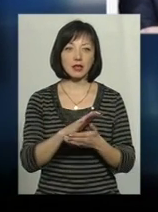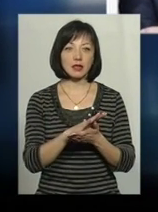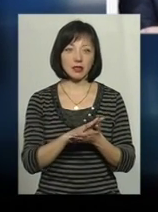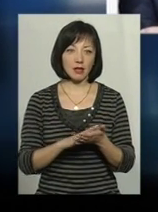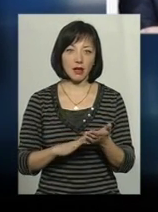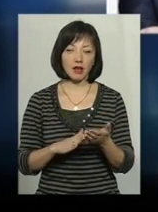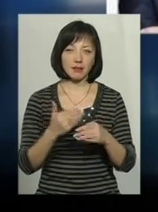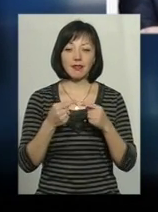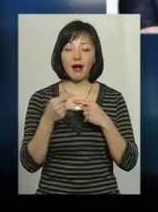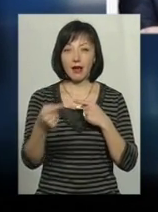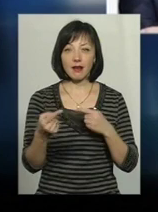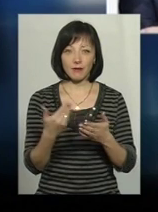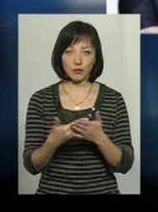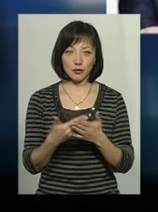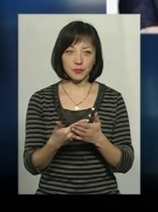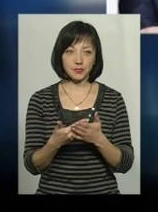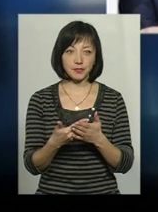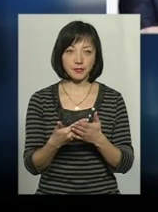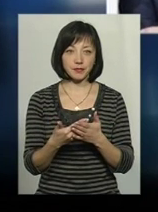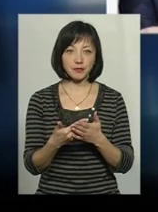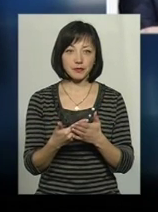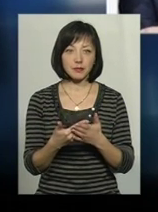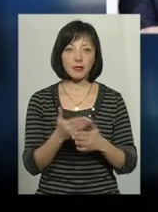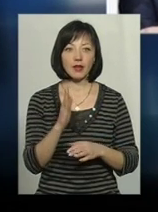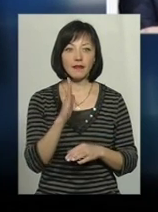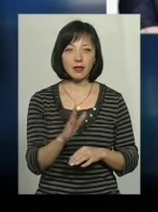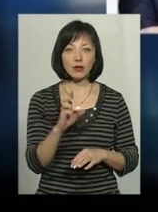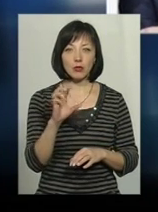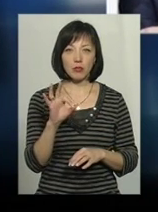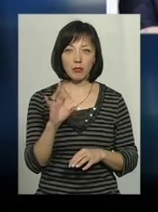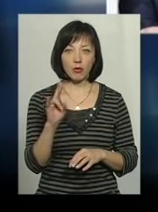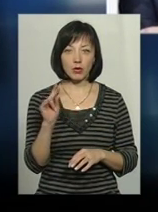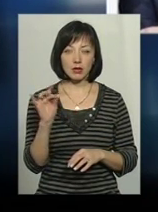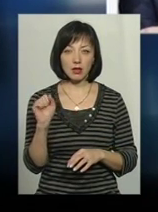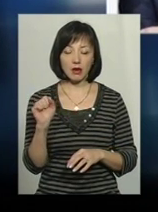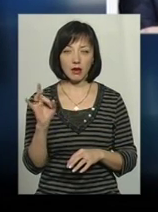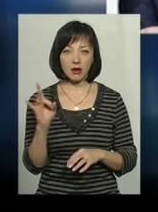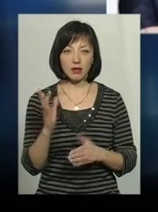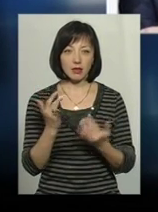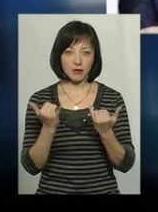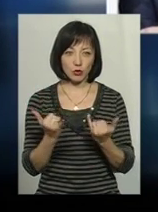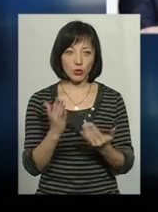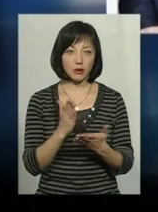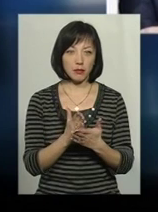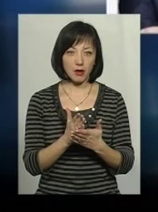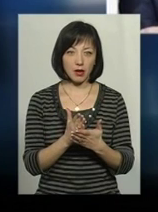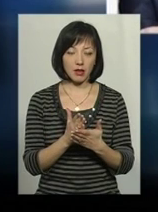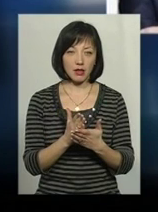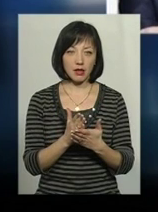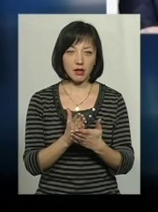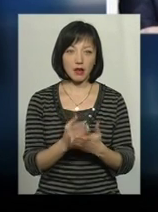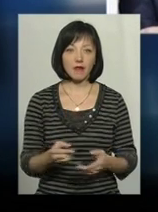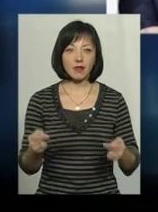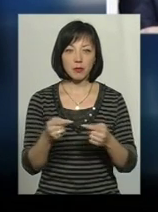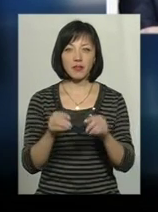тебе, то все рівно є якийсь резонанс. Віктор Бондар, сьогодні він має, відповідно до